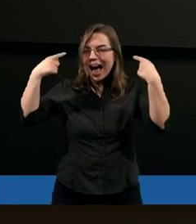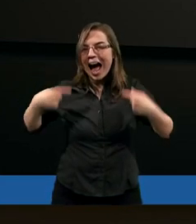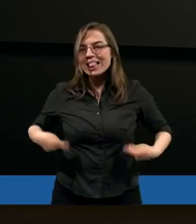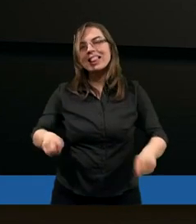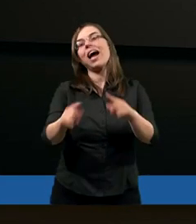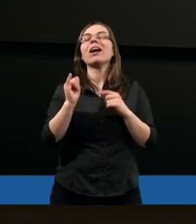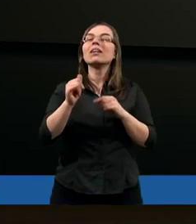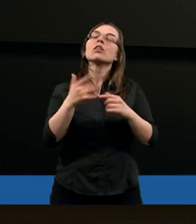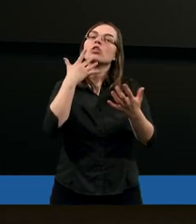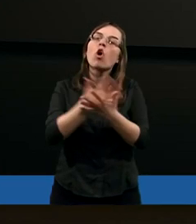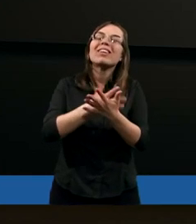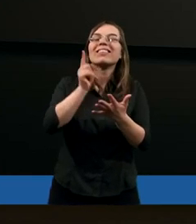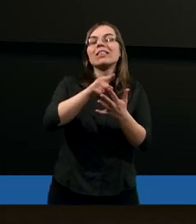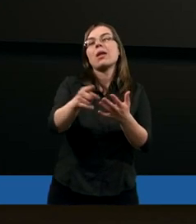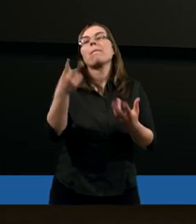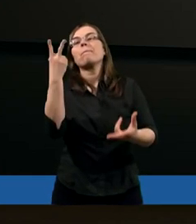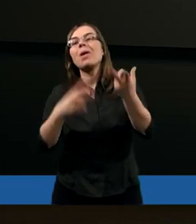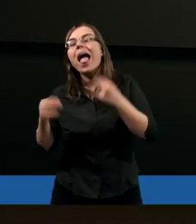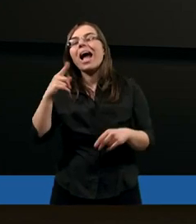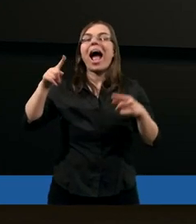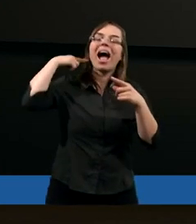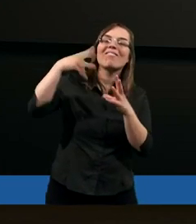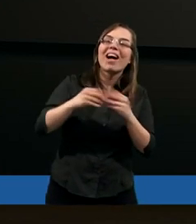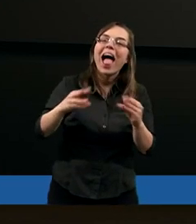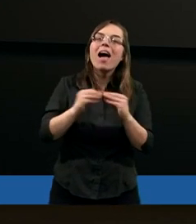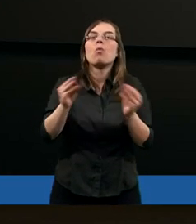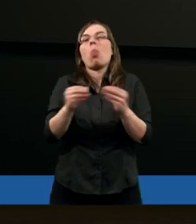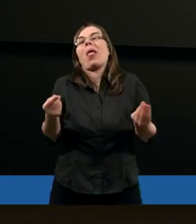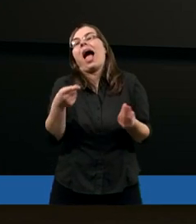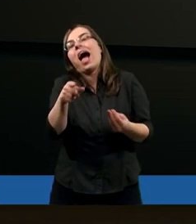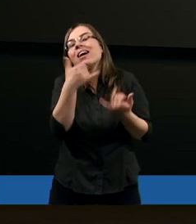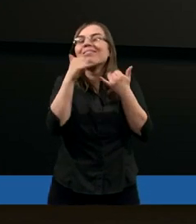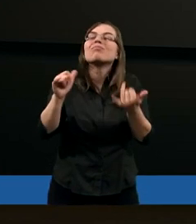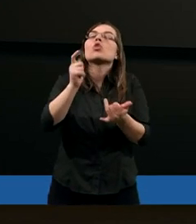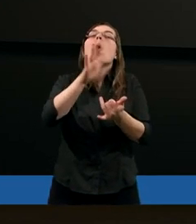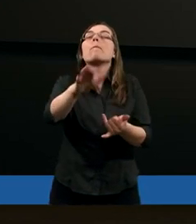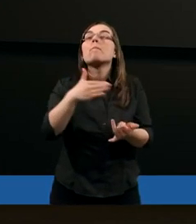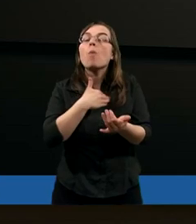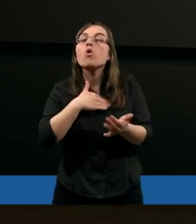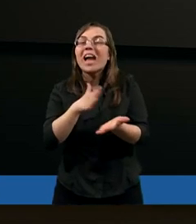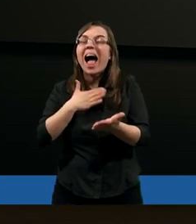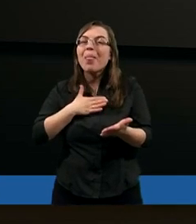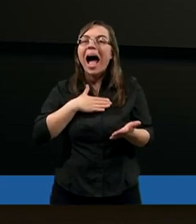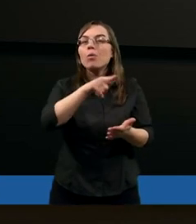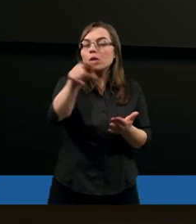korzystanie z potencjału, czyli mleka, wełny, wykorzystywanie tego, co posiadały owce. Myślę, że takie